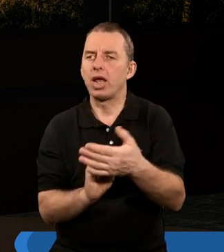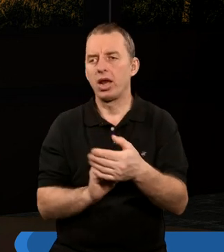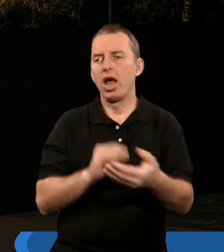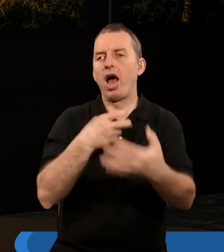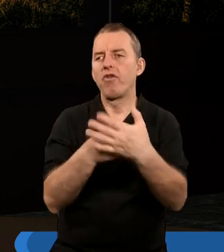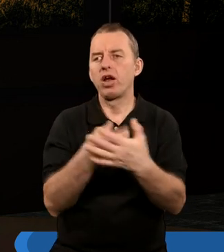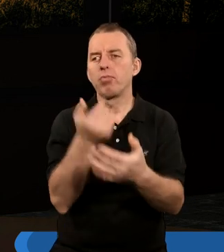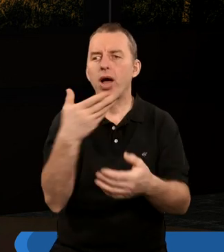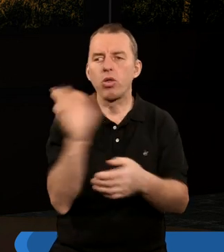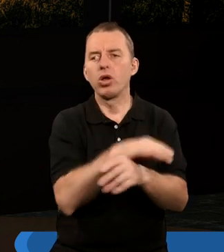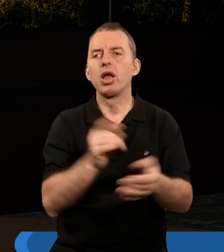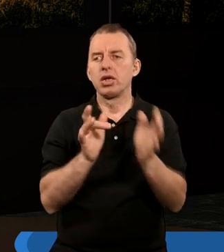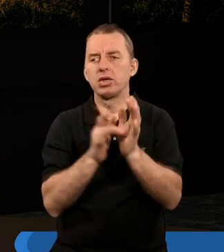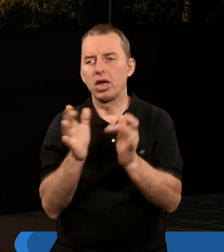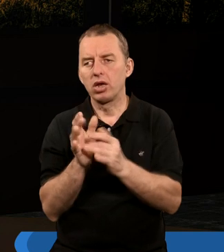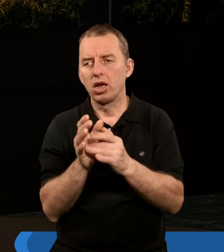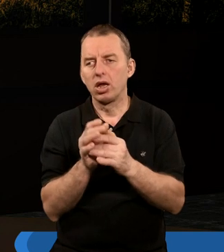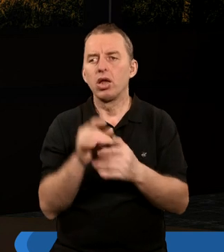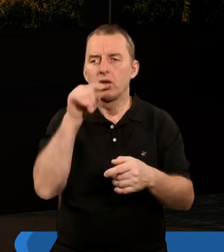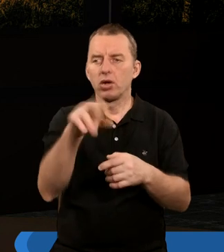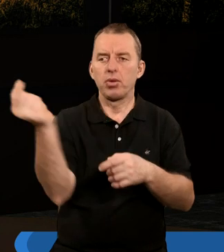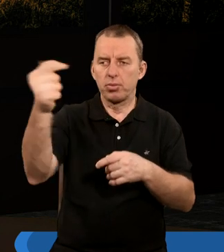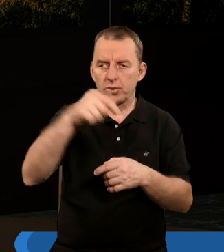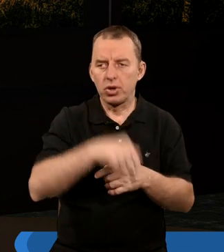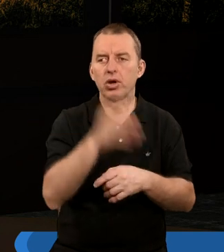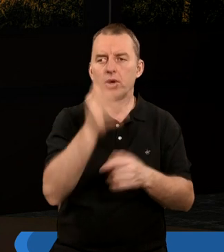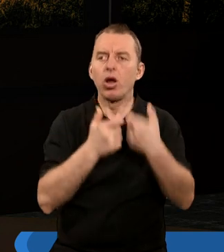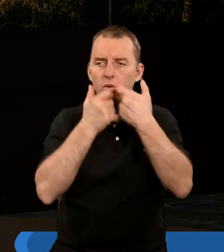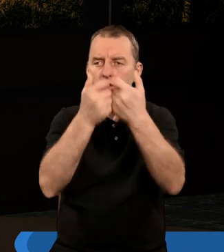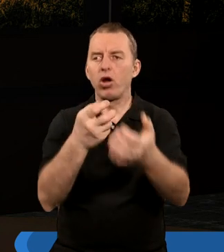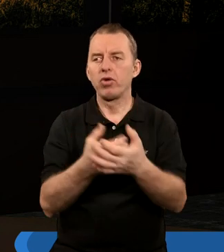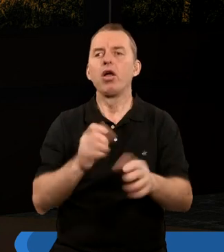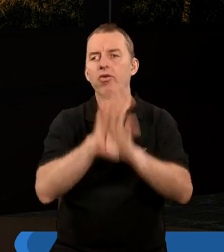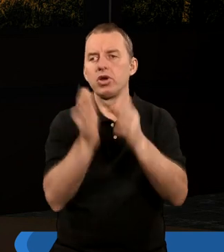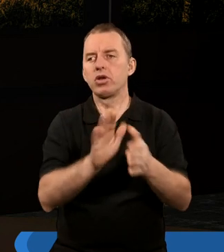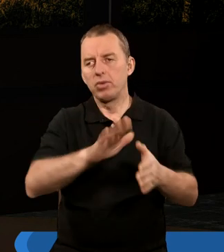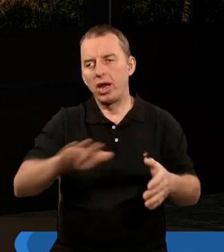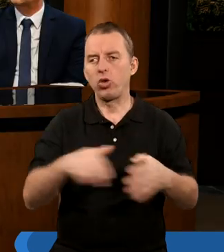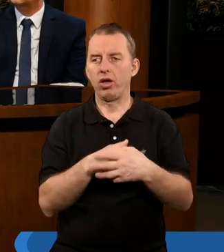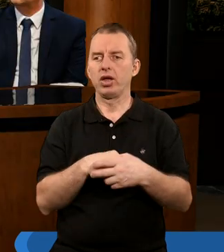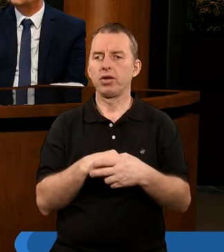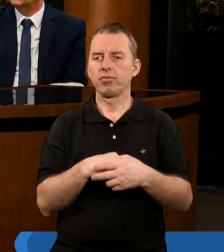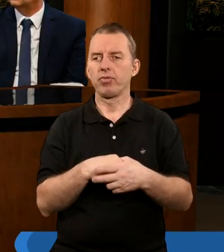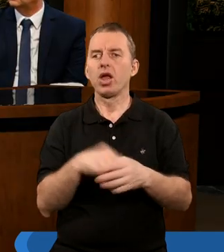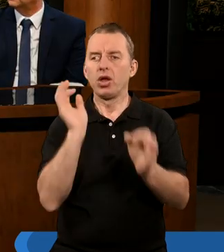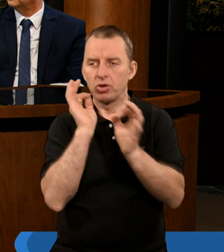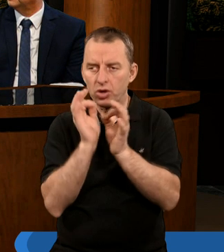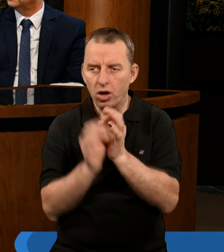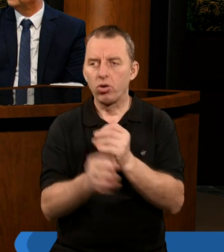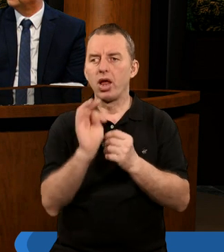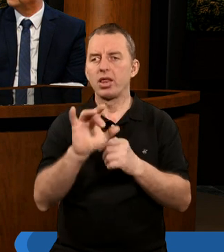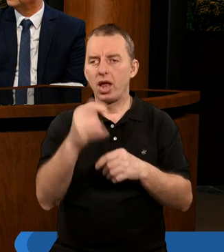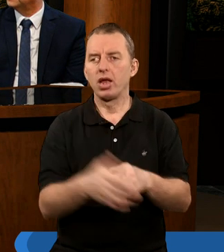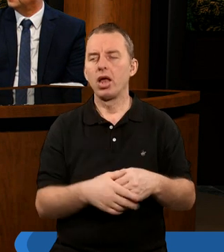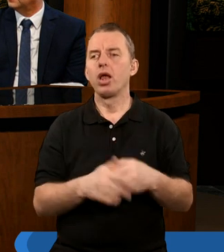Ewangelii Mateusza, że Jezus Chrystus powtórnie kiedy przyjdzie, kiedy będzie ogłoszona Ewangelia wszystkim narodom, tak? Szczególnym takim